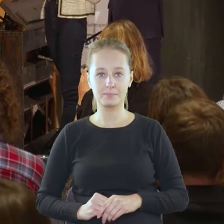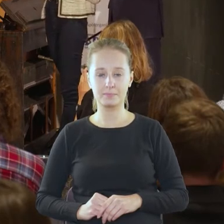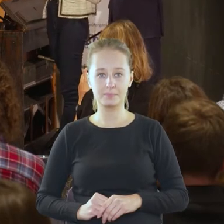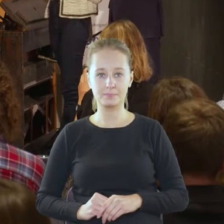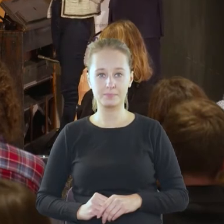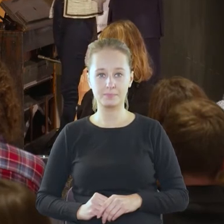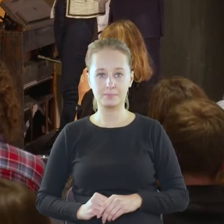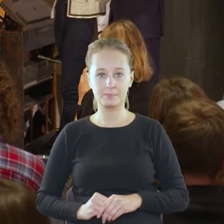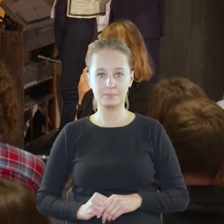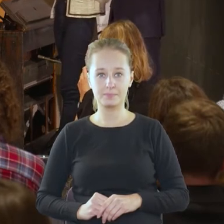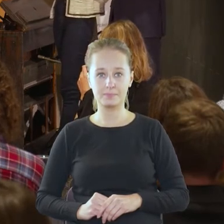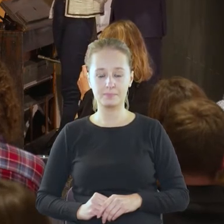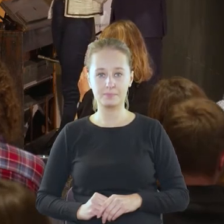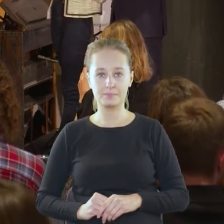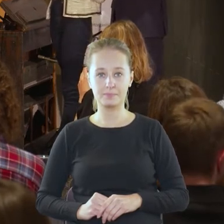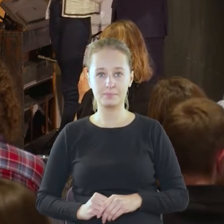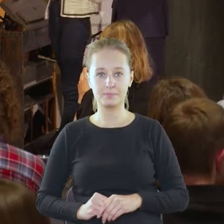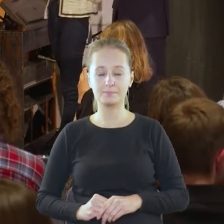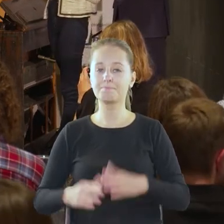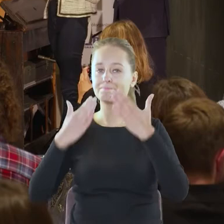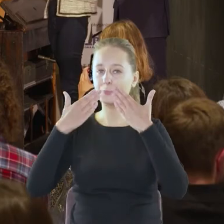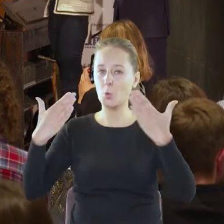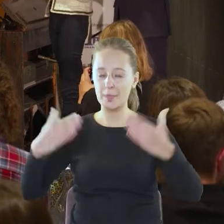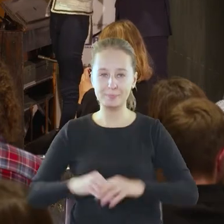Peremożemo! Slava Ukrainie! Dziękuję.